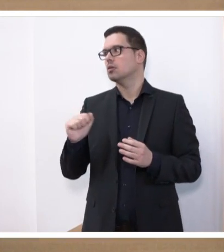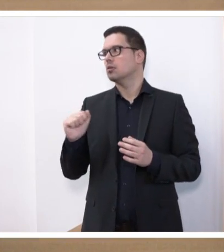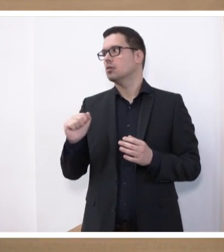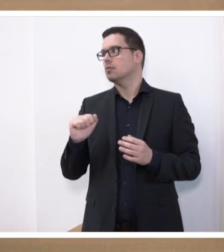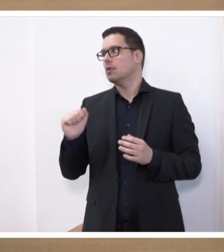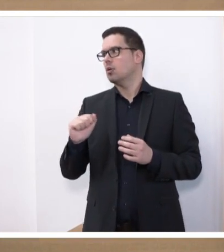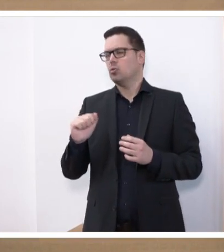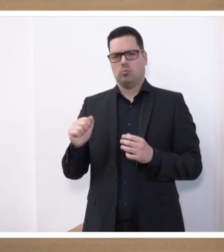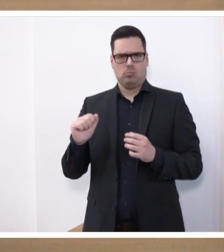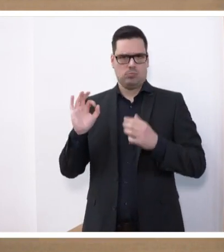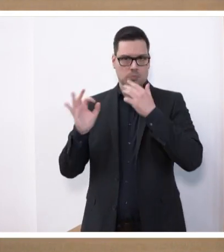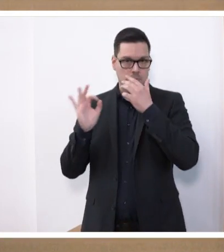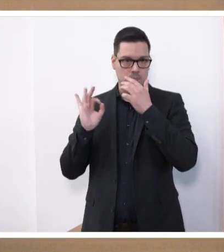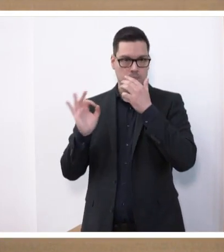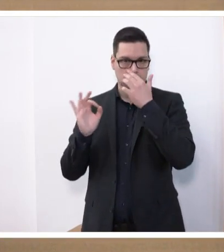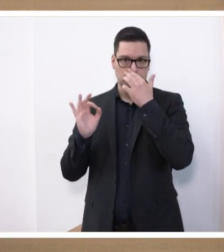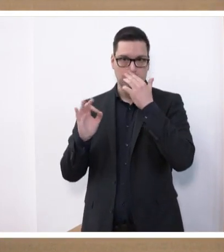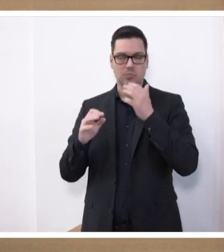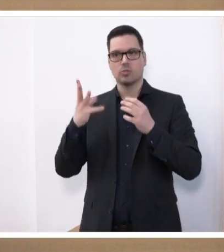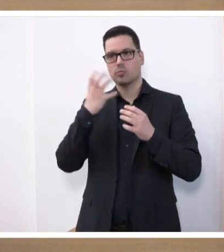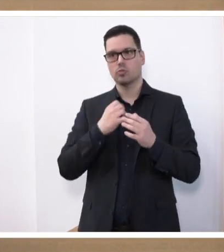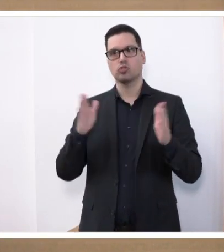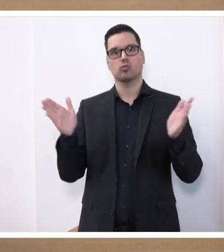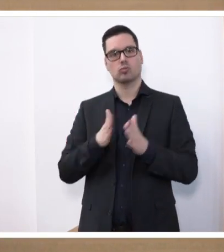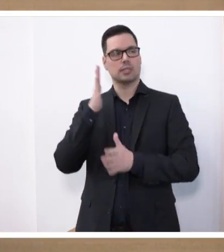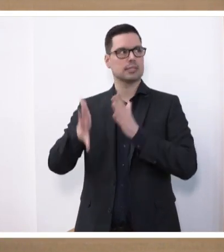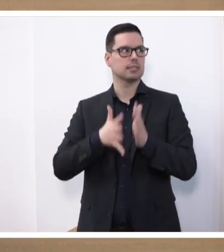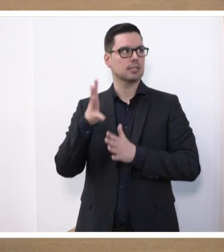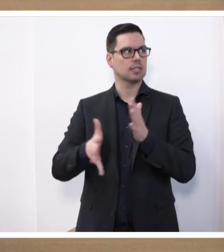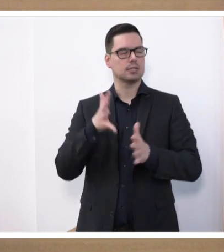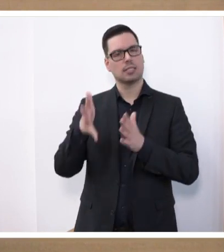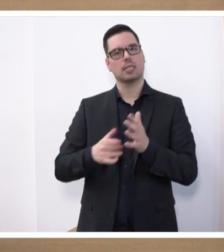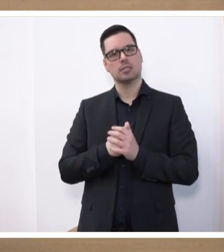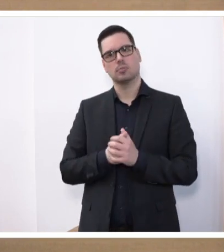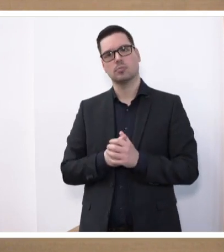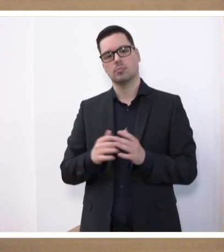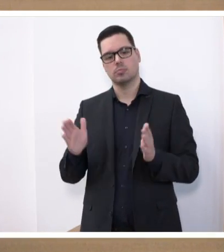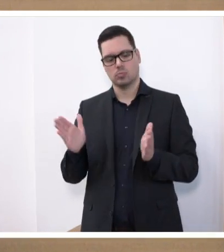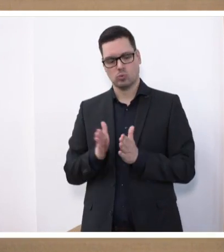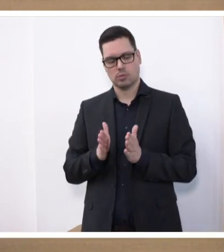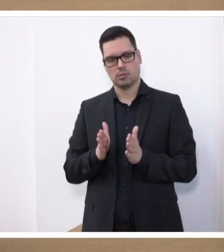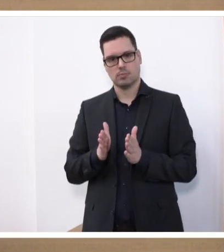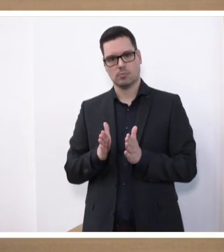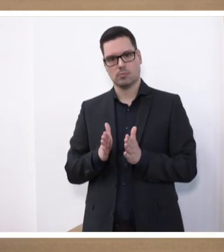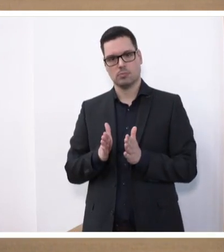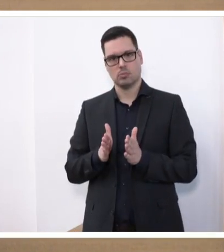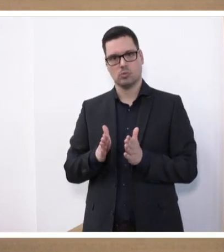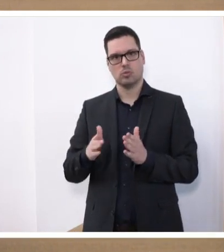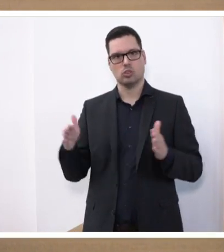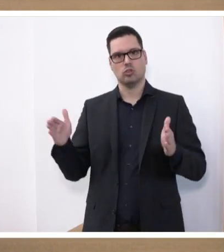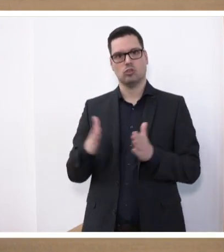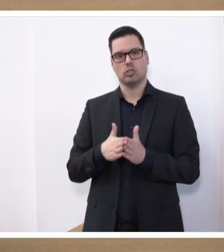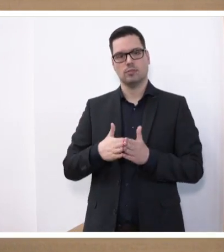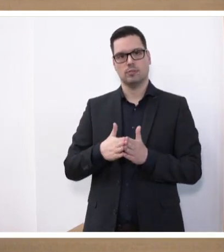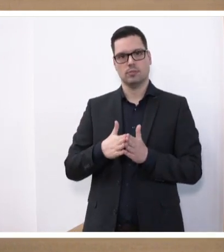sinnvoll und wirtschaftlich ist, möchte ich Ihnen ganz kurz darstellen. Zum einen ist künftig durch die Schiffsregister führenden